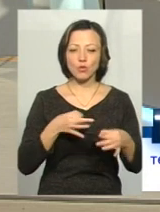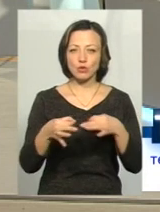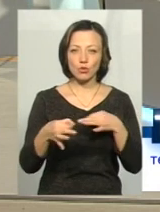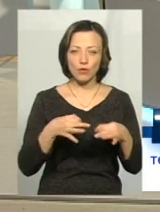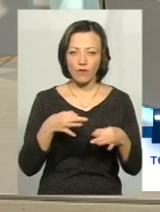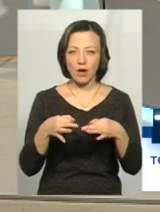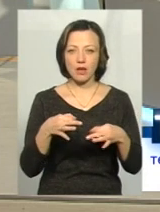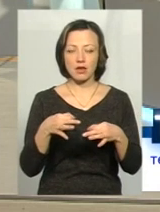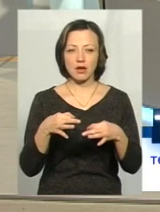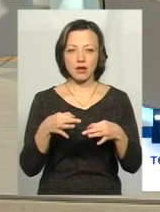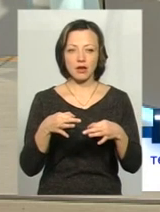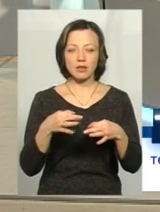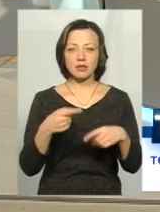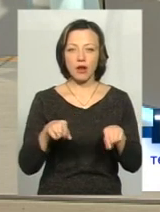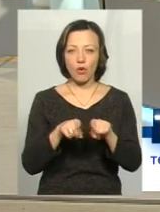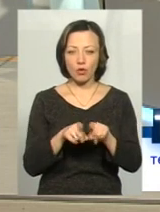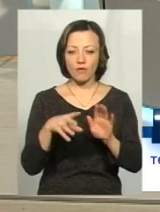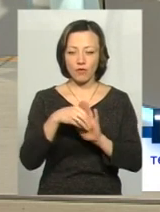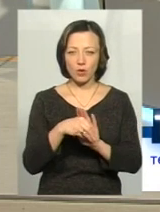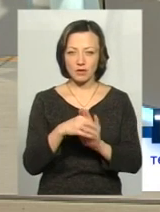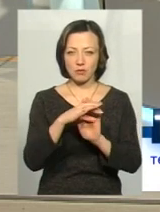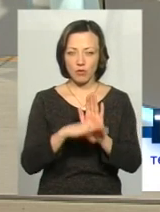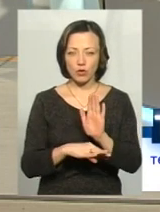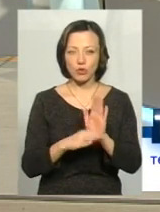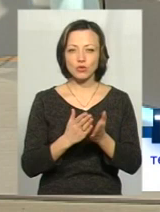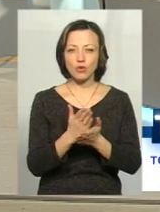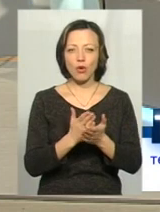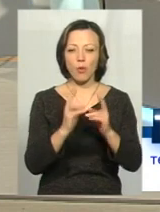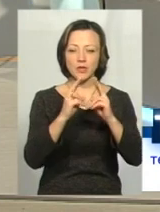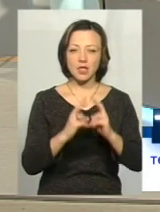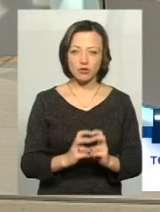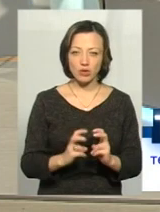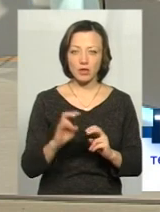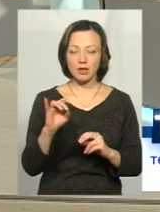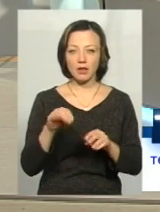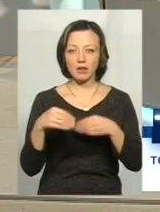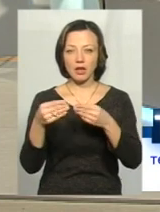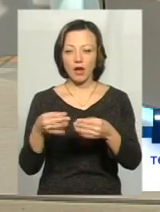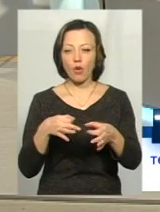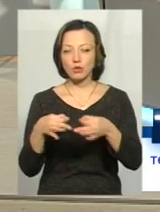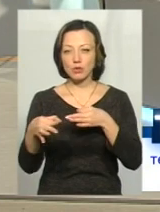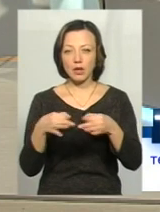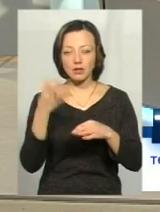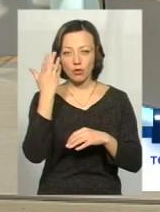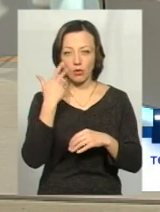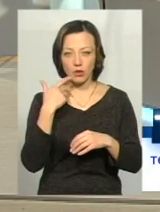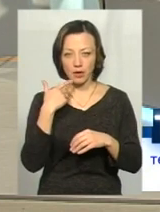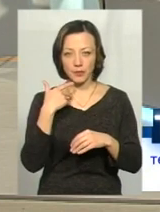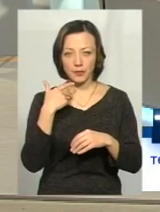Що вводиться, це також обстеження, надання консультації, коли